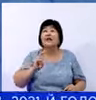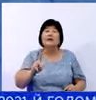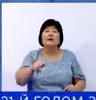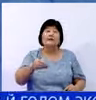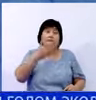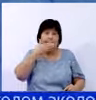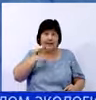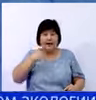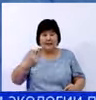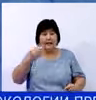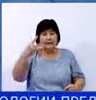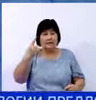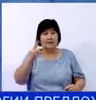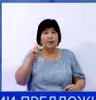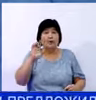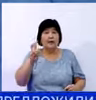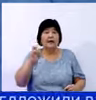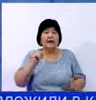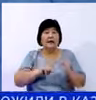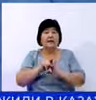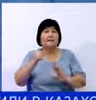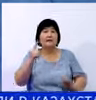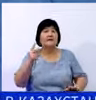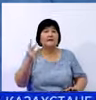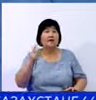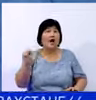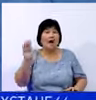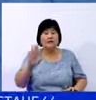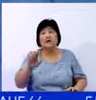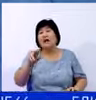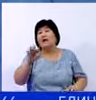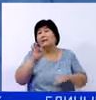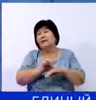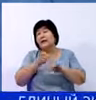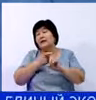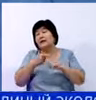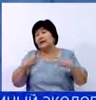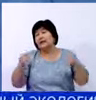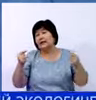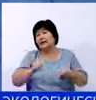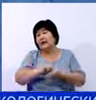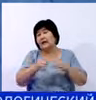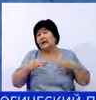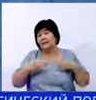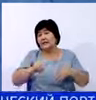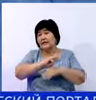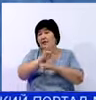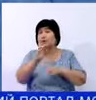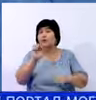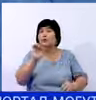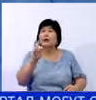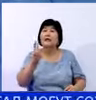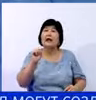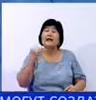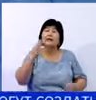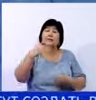Курбанайт начнется 31 июля и продлится 1-2 августа. Пандемия внесла свои коррективы в празднование священного Курбанайта